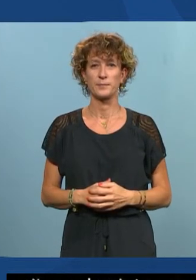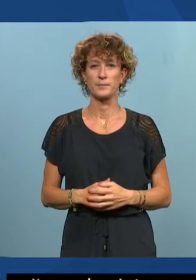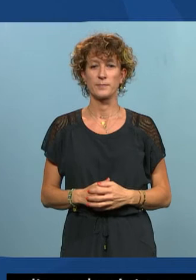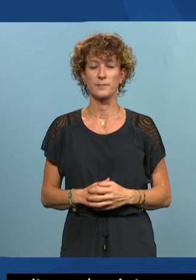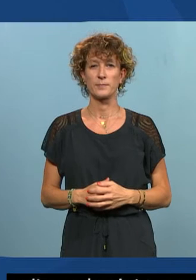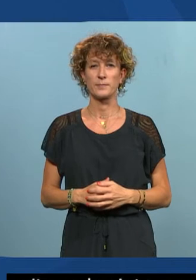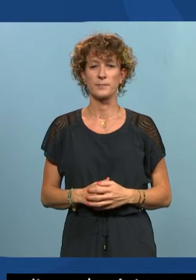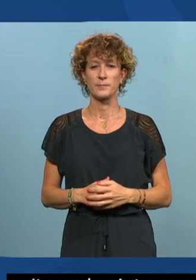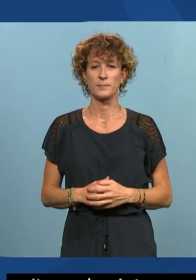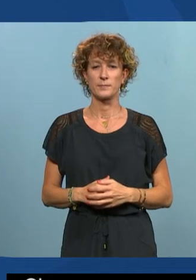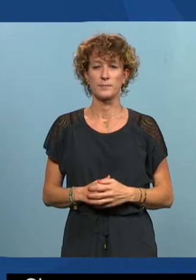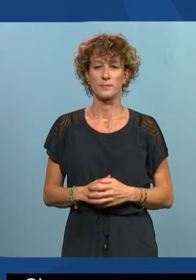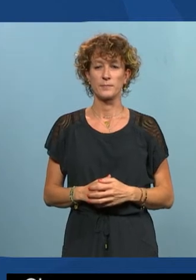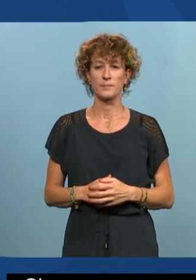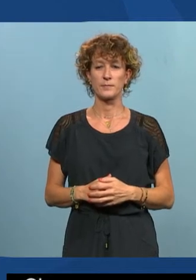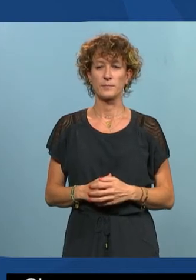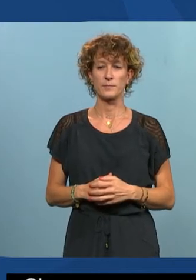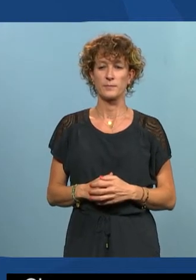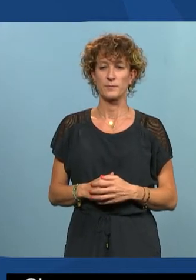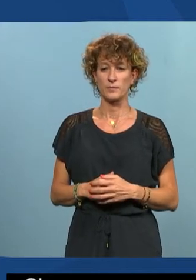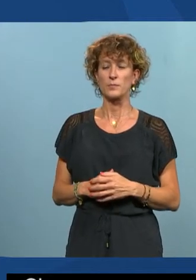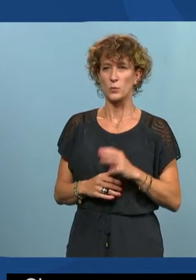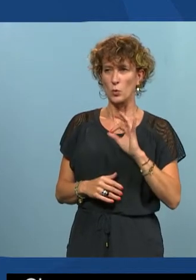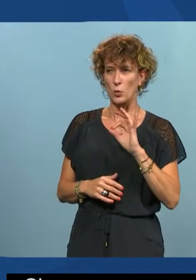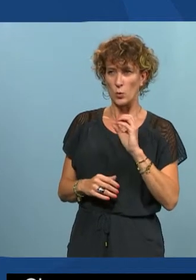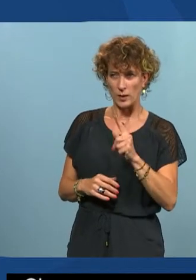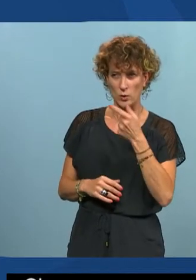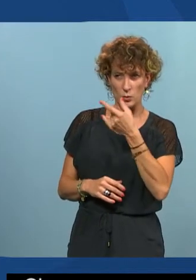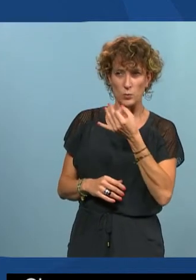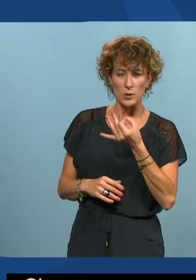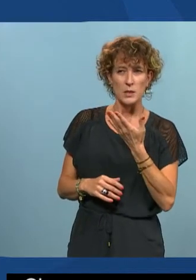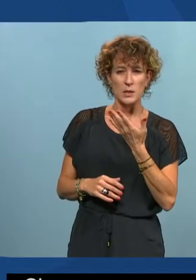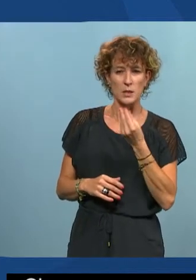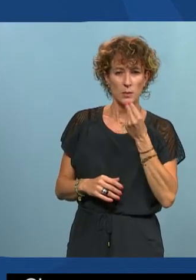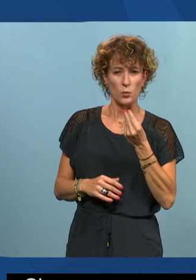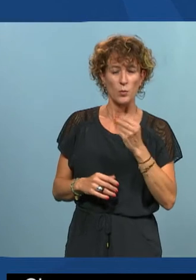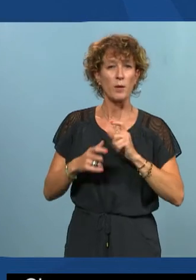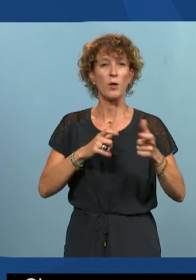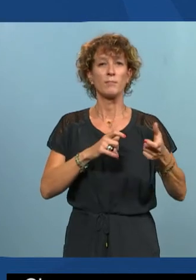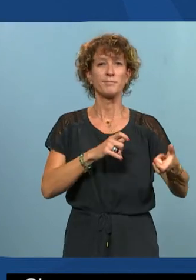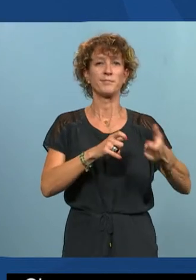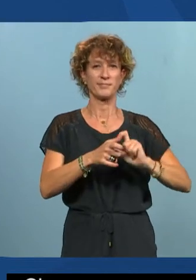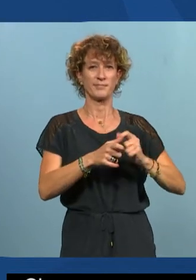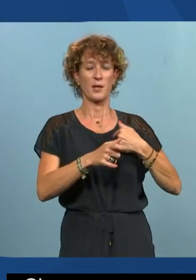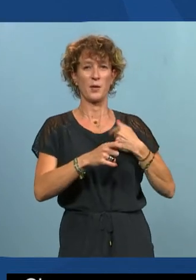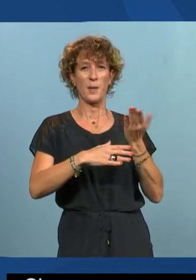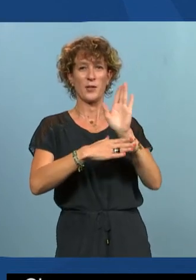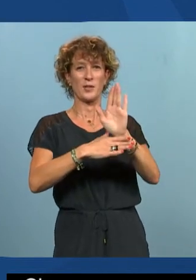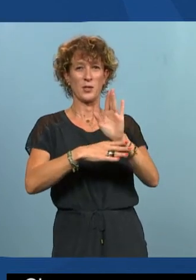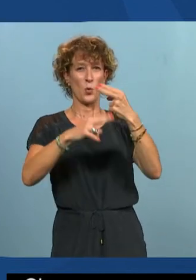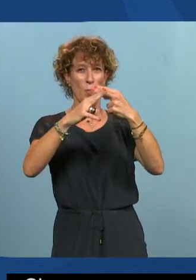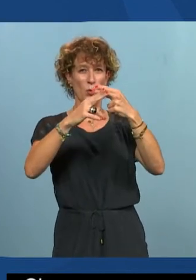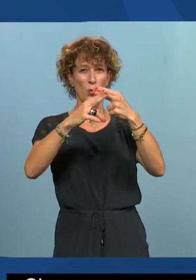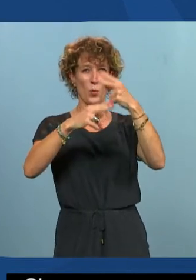Je me dis quand j'enchaîne sur la présentation pour reprendre l'ordre dans lequel le nom était affiché.